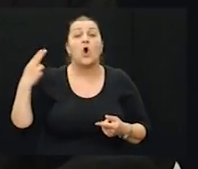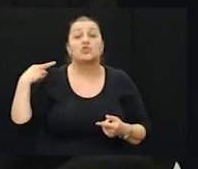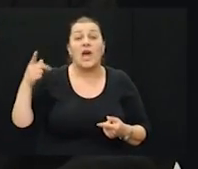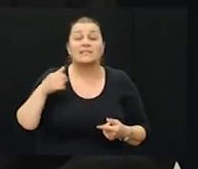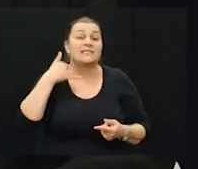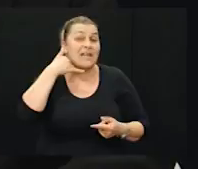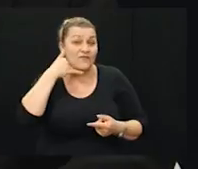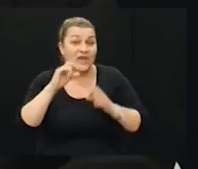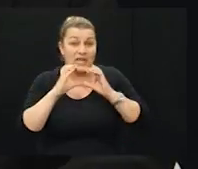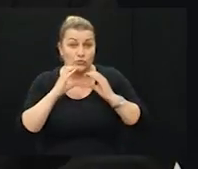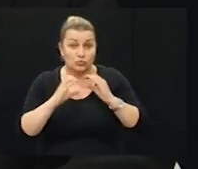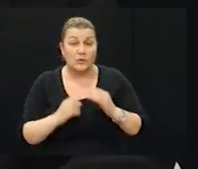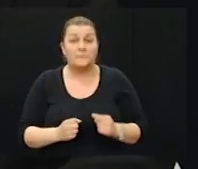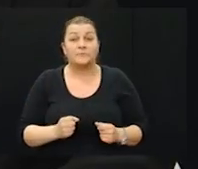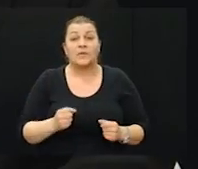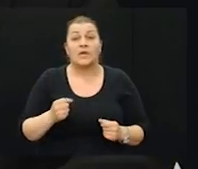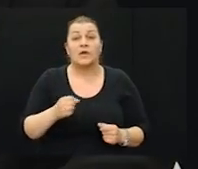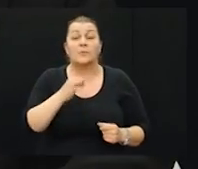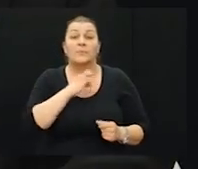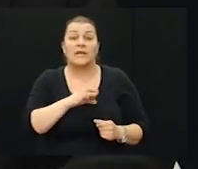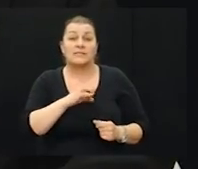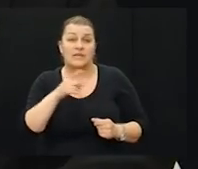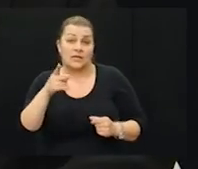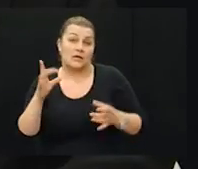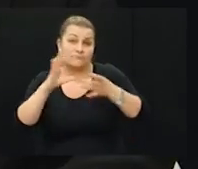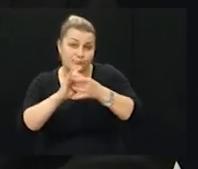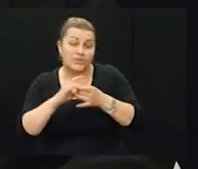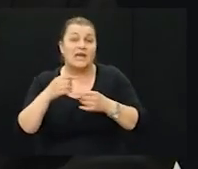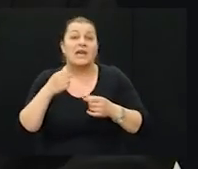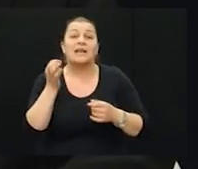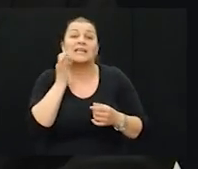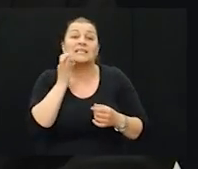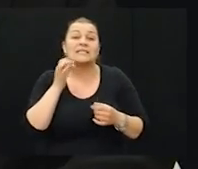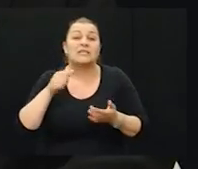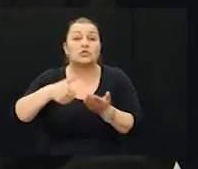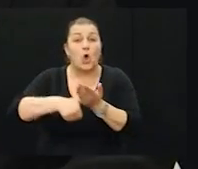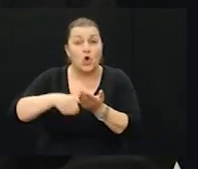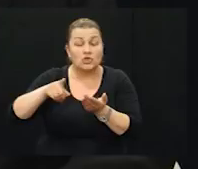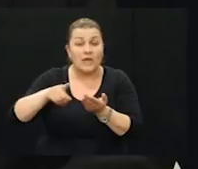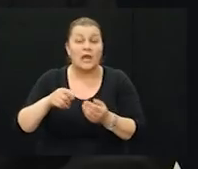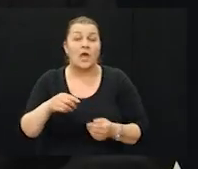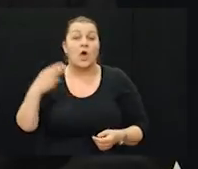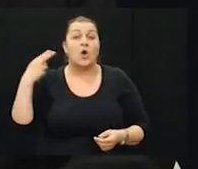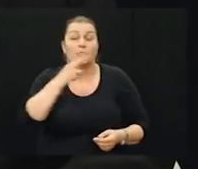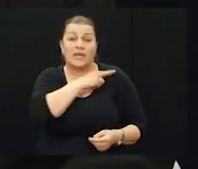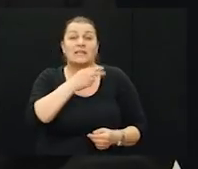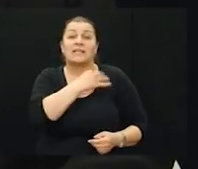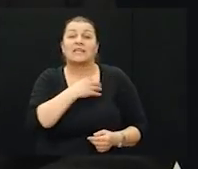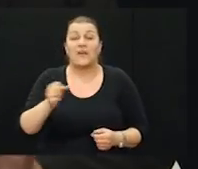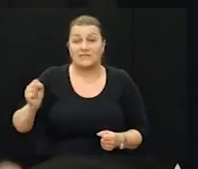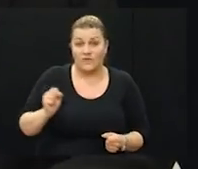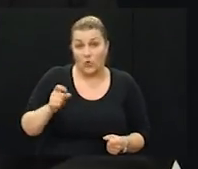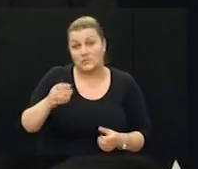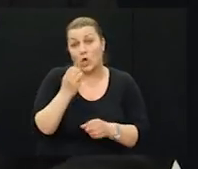pregovarač naše Hrvatske strane, ovlašten od predsjednika Republike i kriznog stožera, brigadir Hrvatske